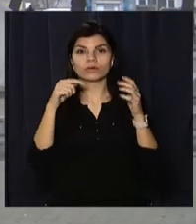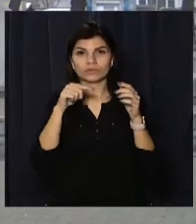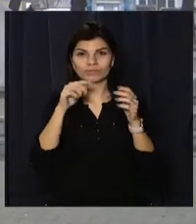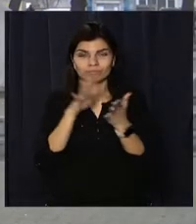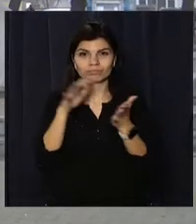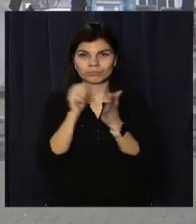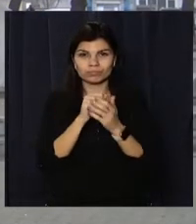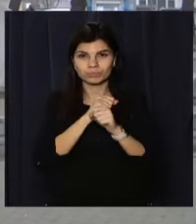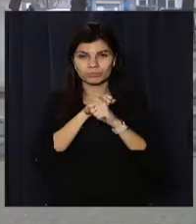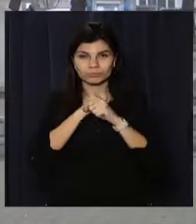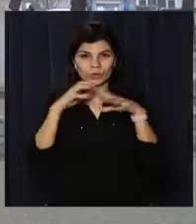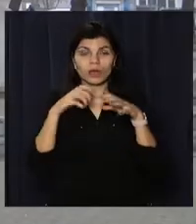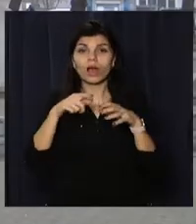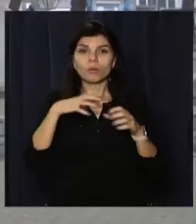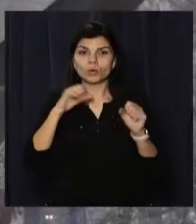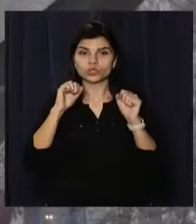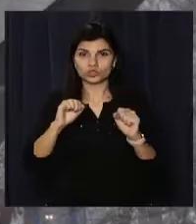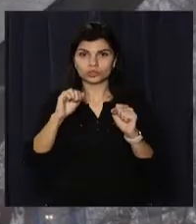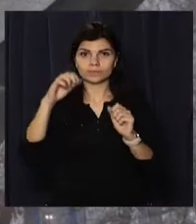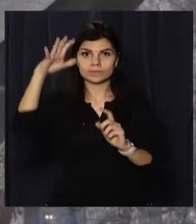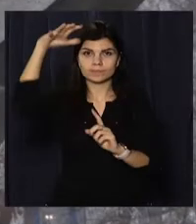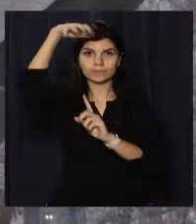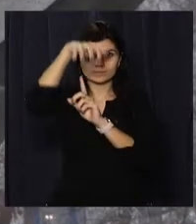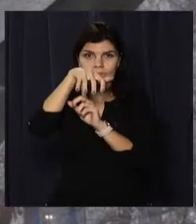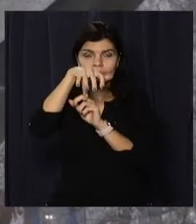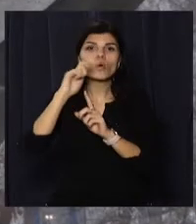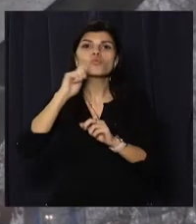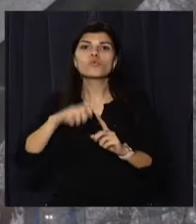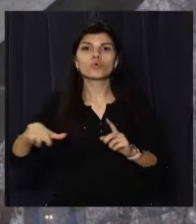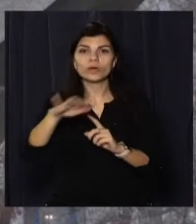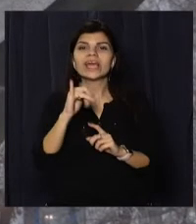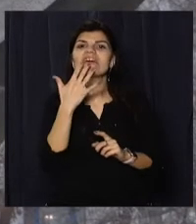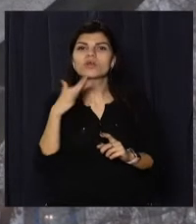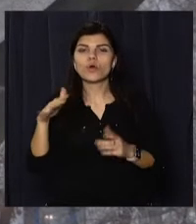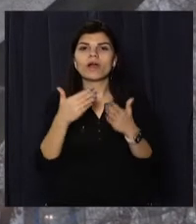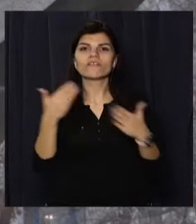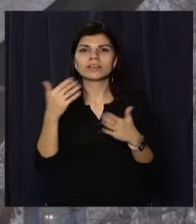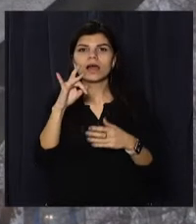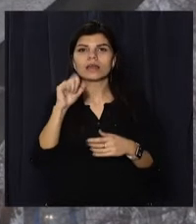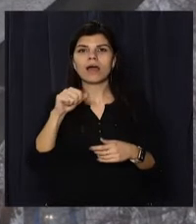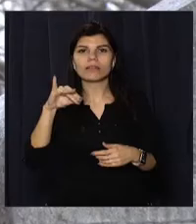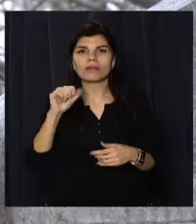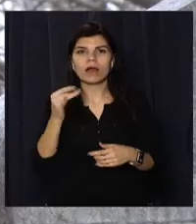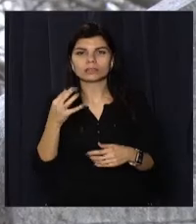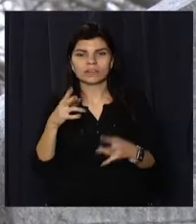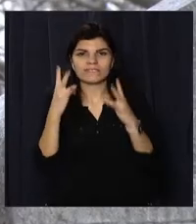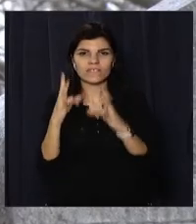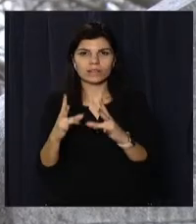споруд. Саркофаг збудували за 206 днів. Він захистив Україну та Європу від радіаційної катастрофи.